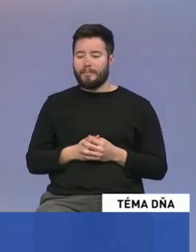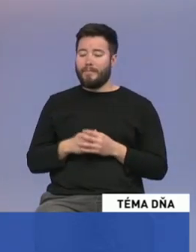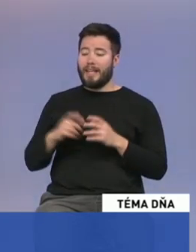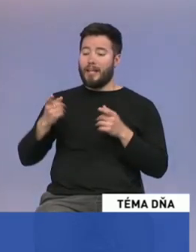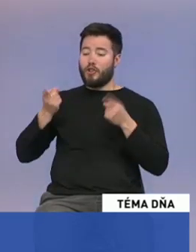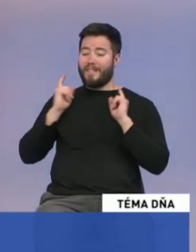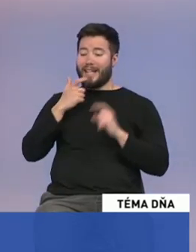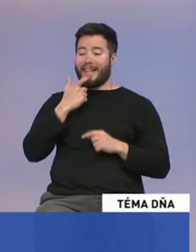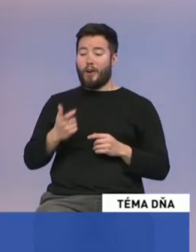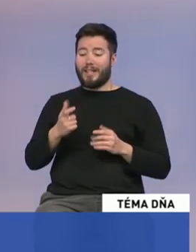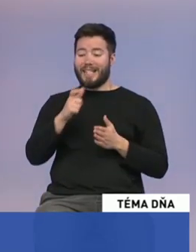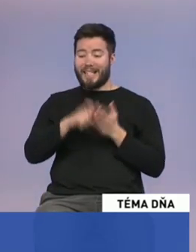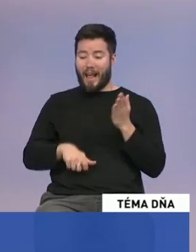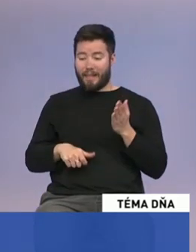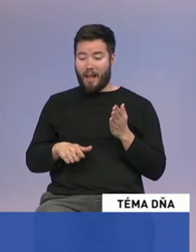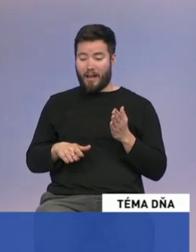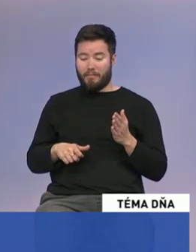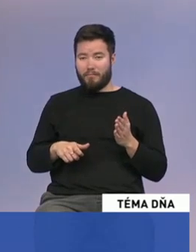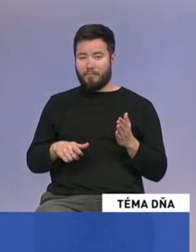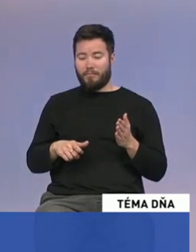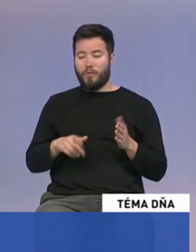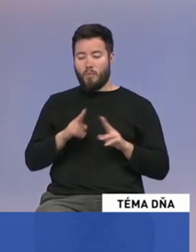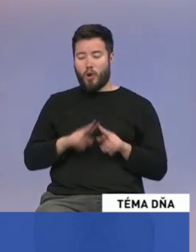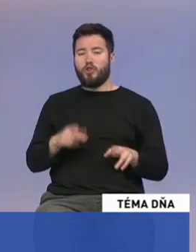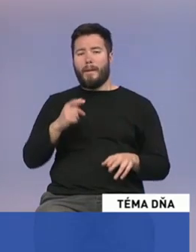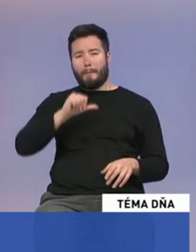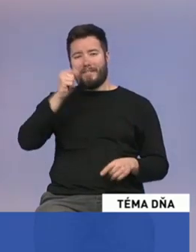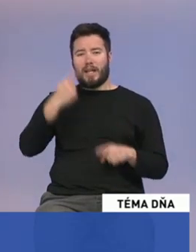po tých pôsobeniach v Národnej rade,